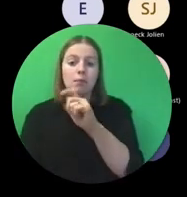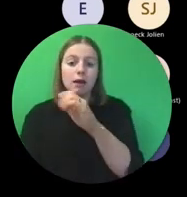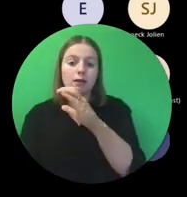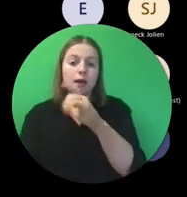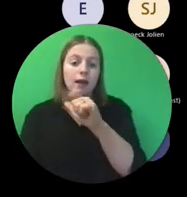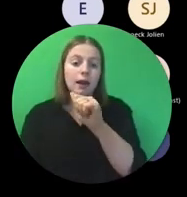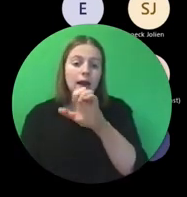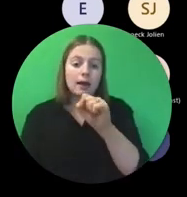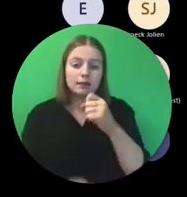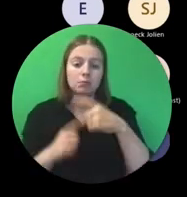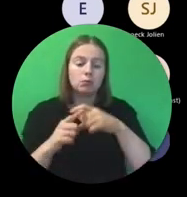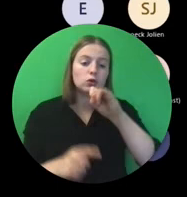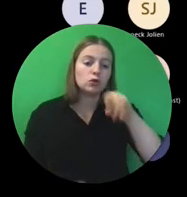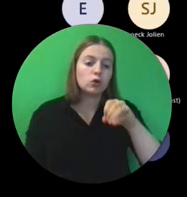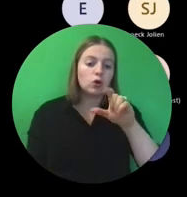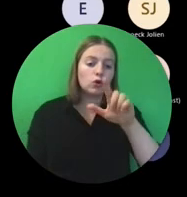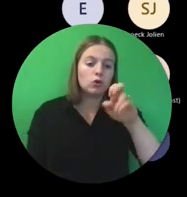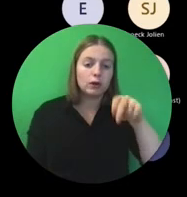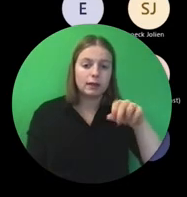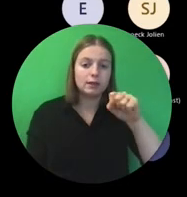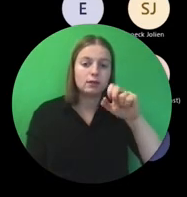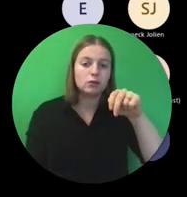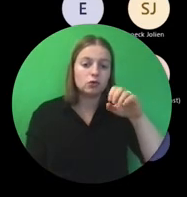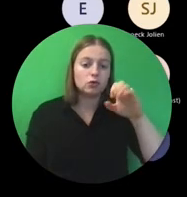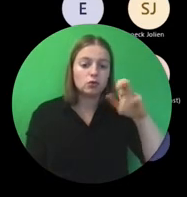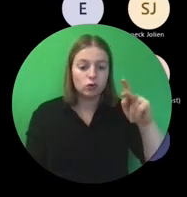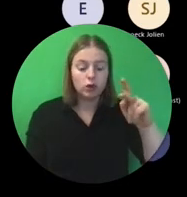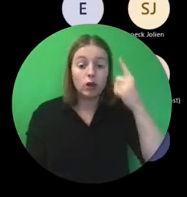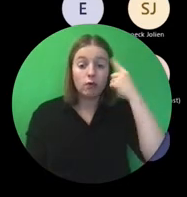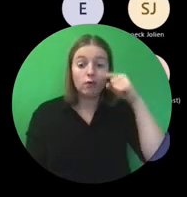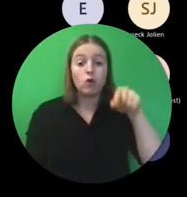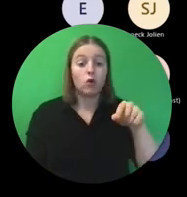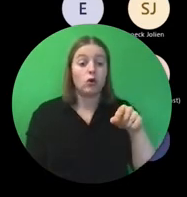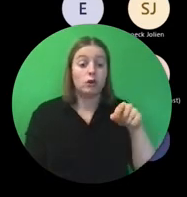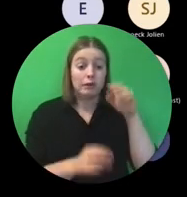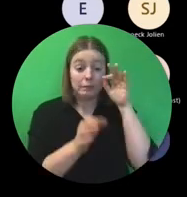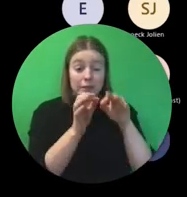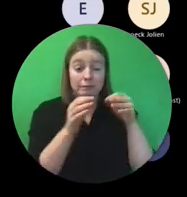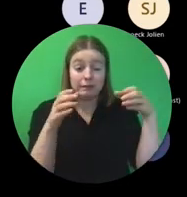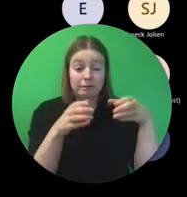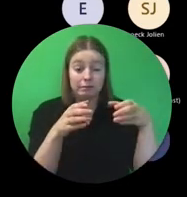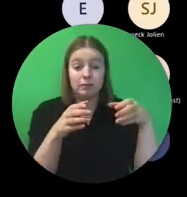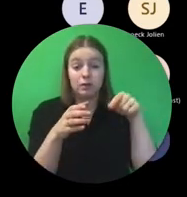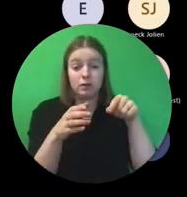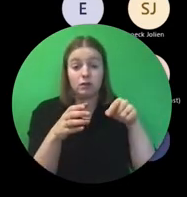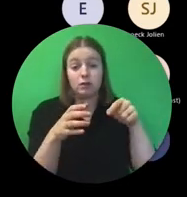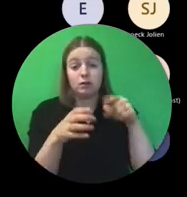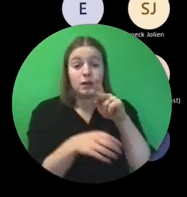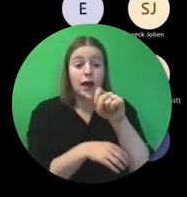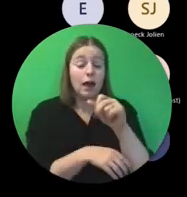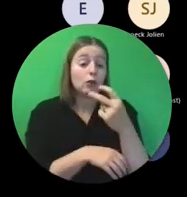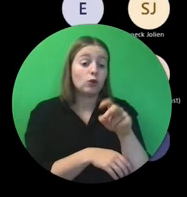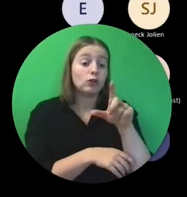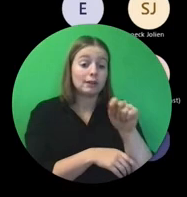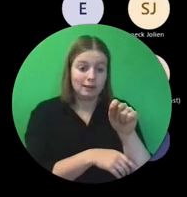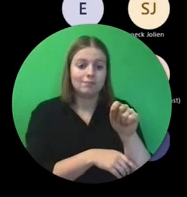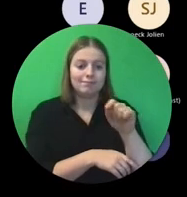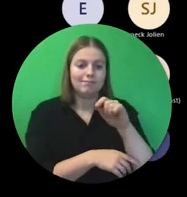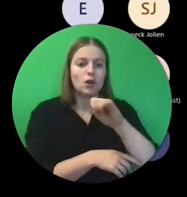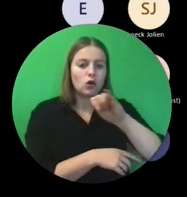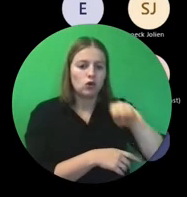Snoek. En heel concreet zal voor deze projecten, de KA2 onder hun team, Small Scale Partnerships, zal Jolien